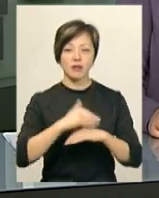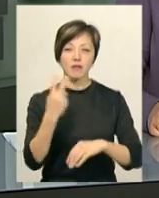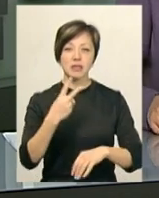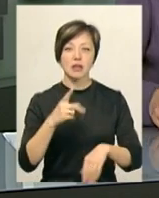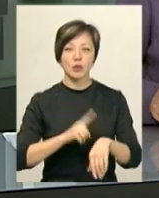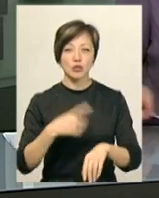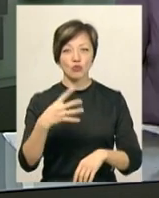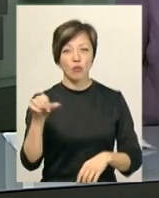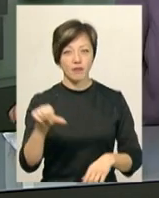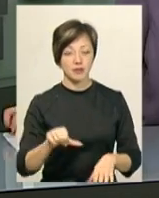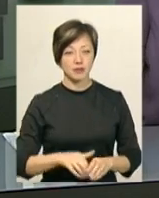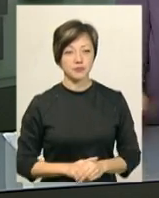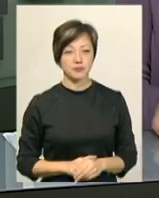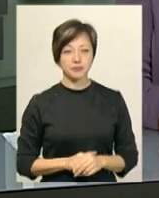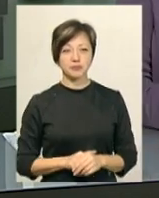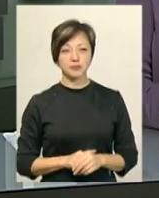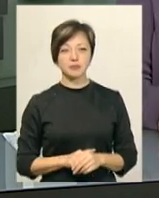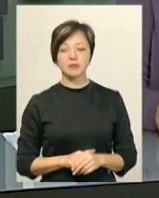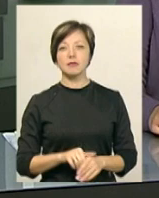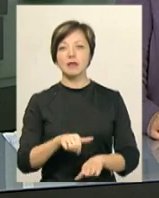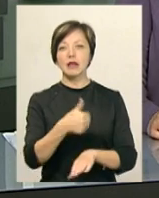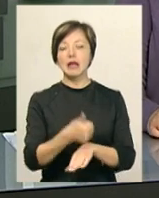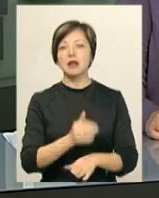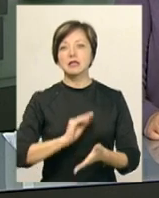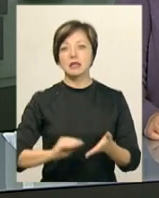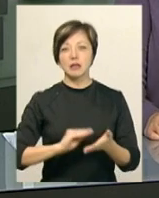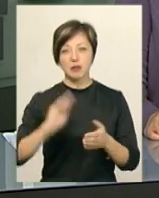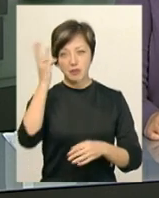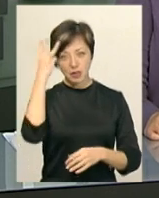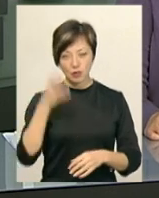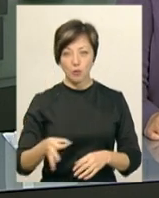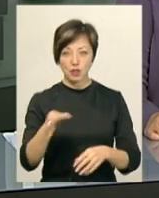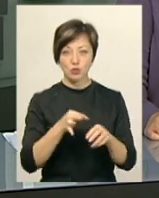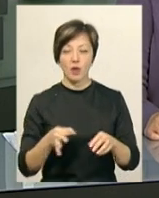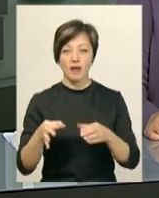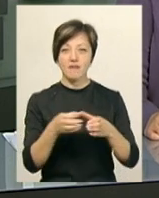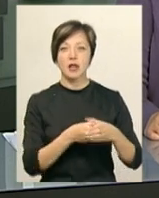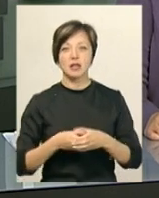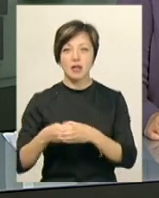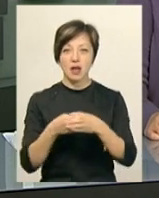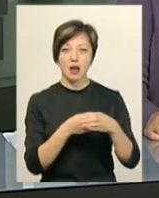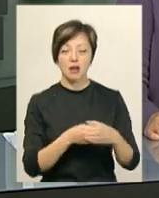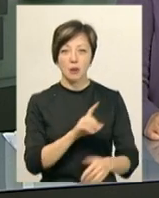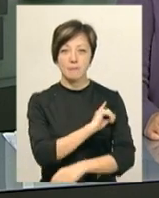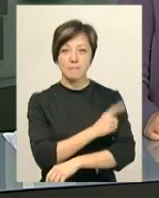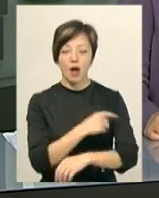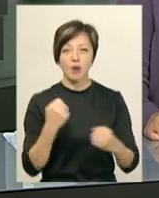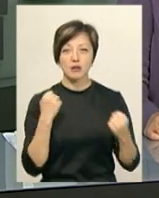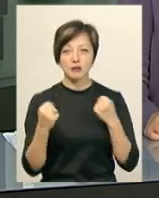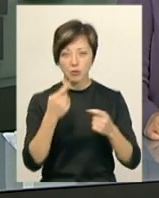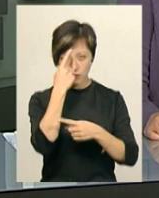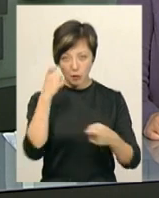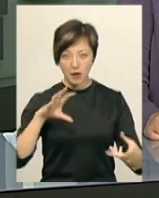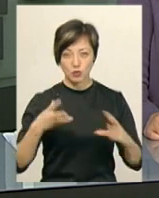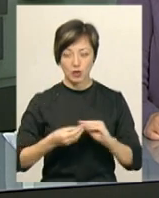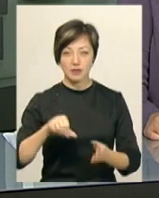20.40. Генеральний секретар Хмельницької обласної федерації пауерліфтингу Сергій Франков повідомив результати